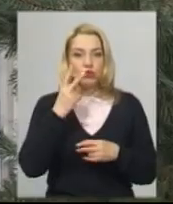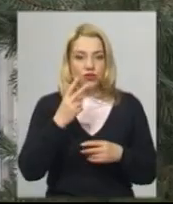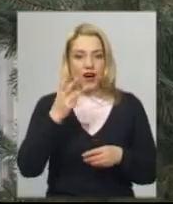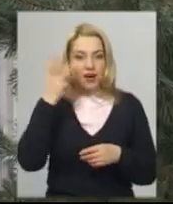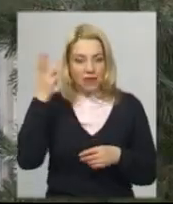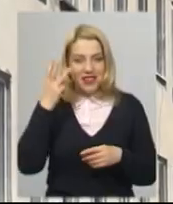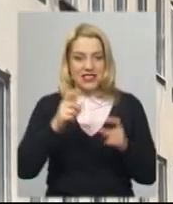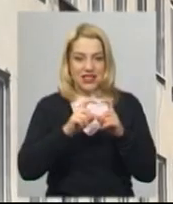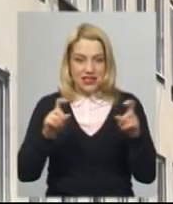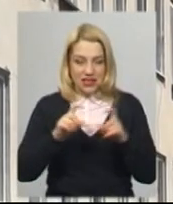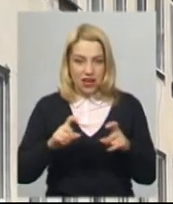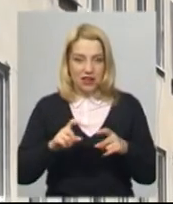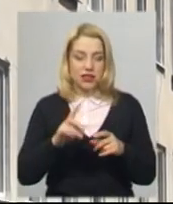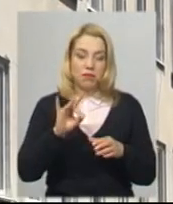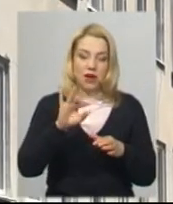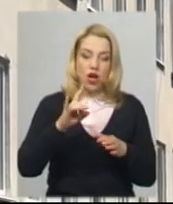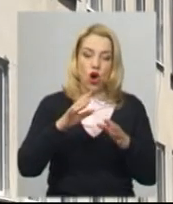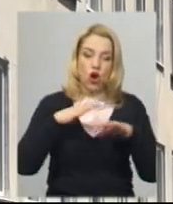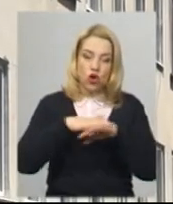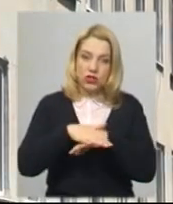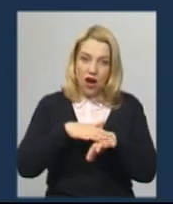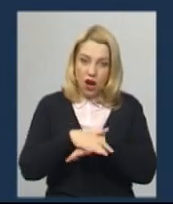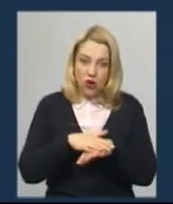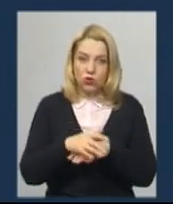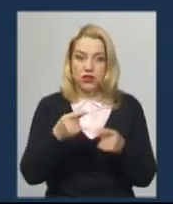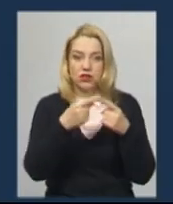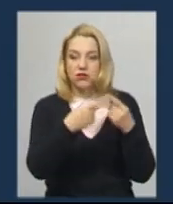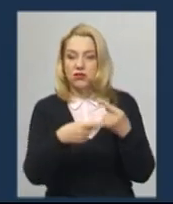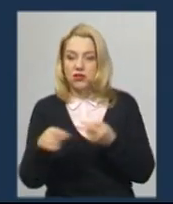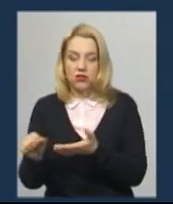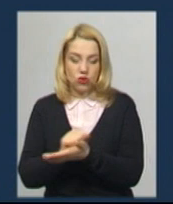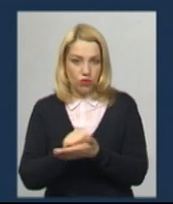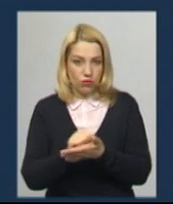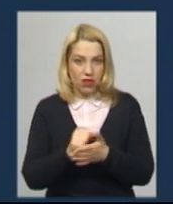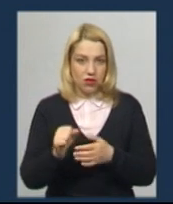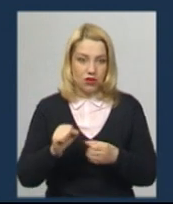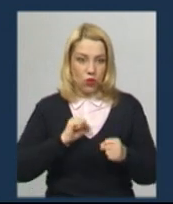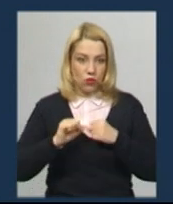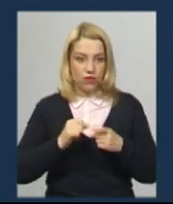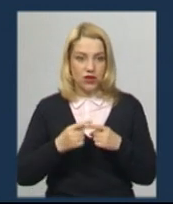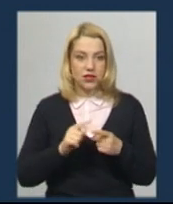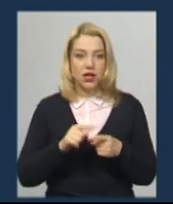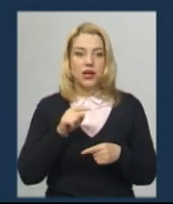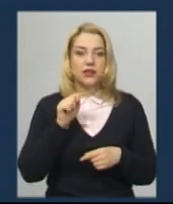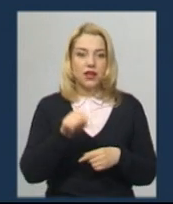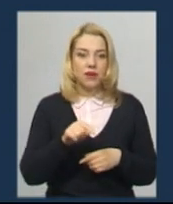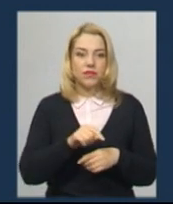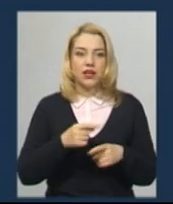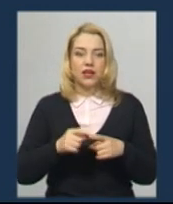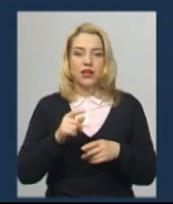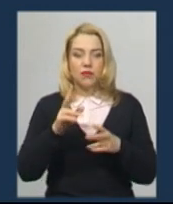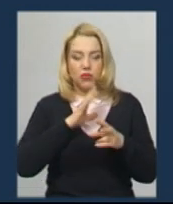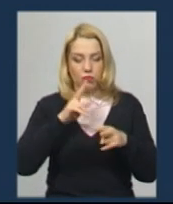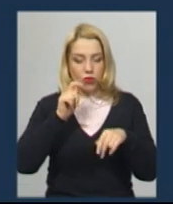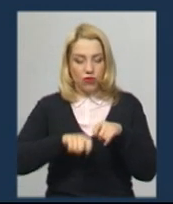розрахунку доплат керувалися різними документами, сказав таке. Там не зовсім вони керувалися різними. Їм розрахунки перевіряв Департамент